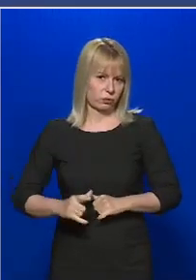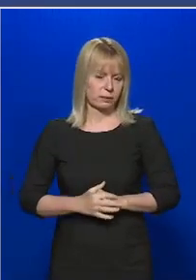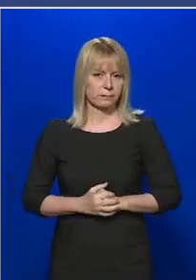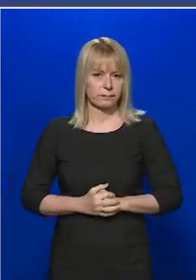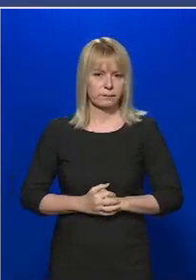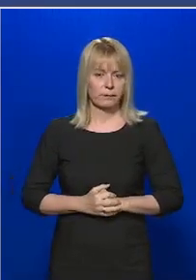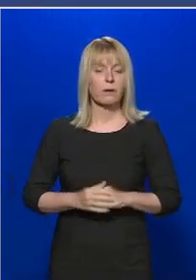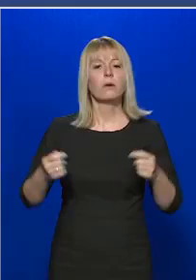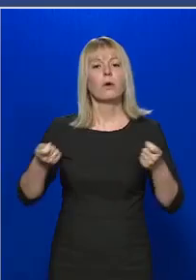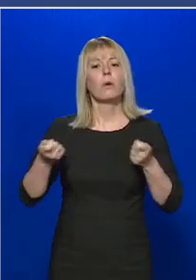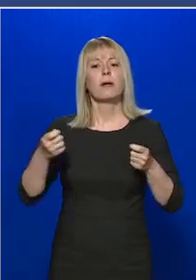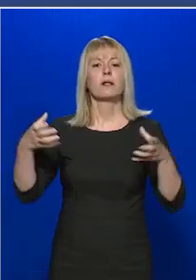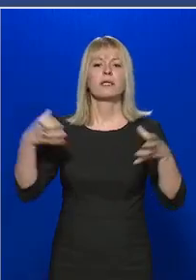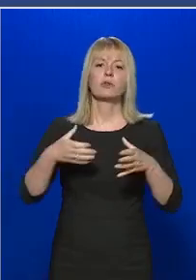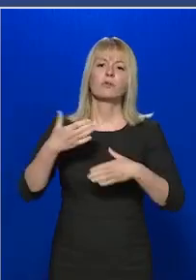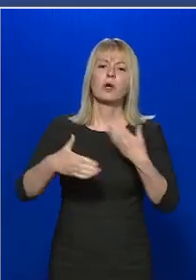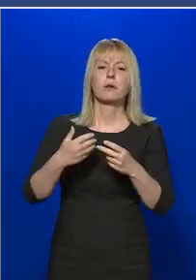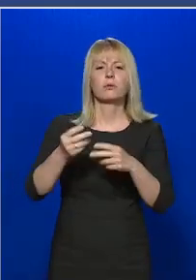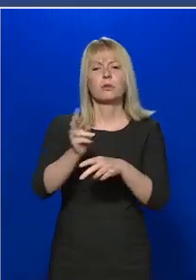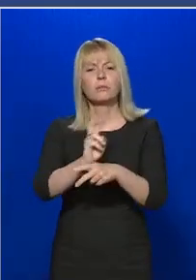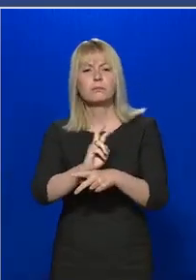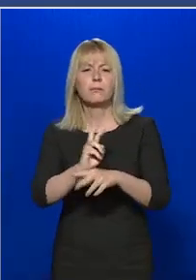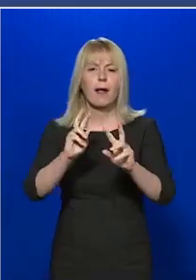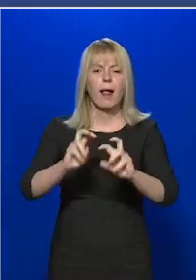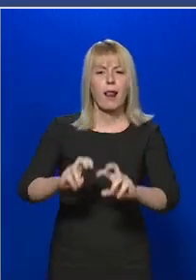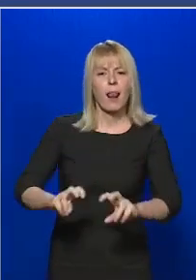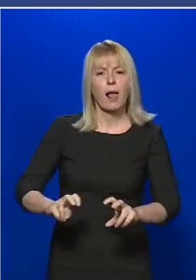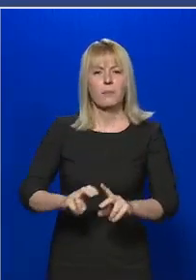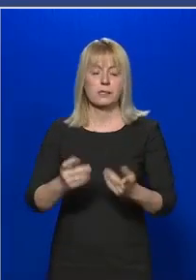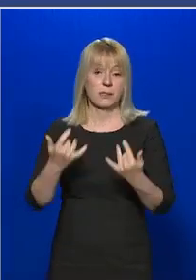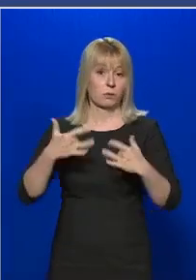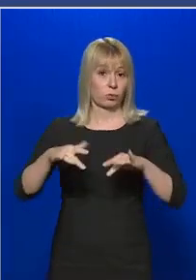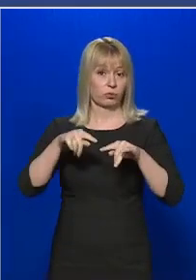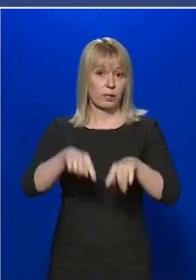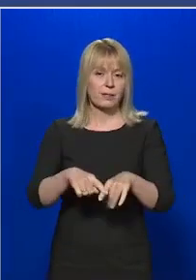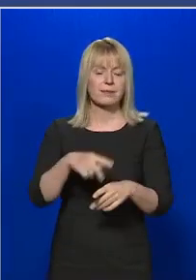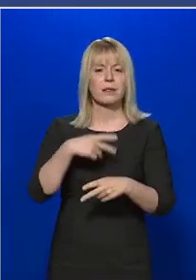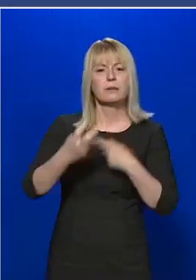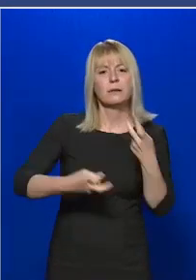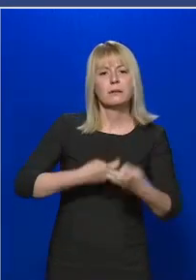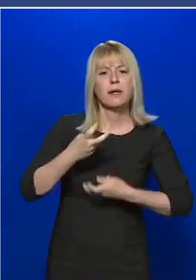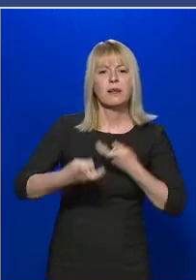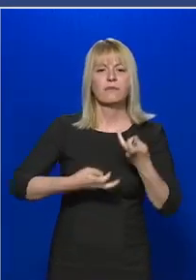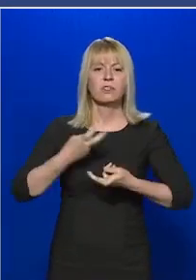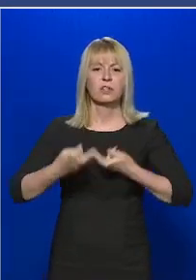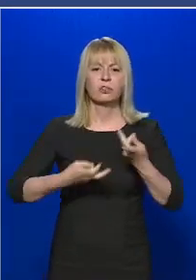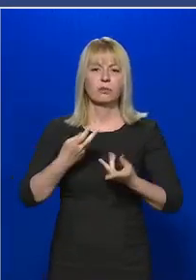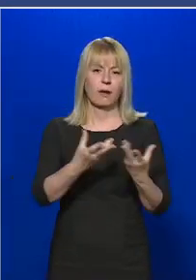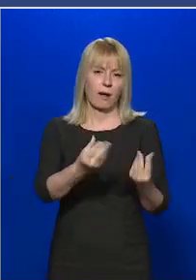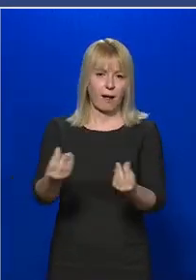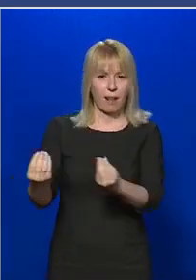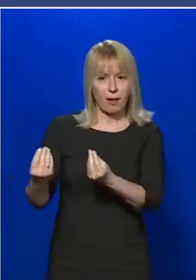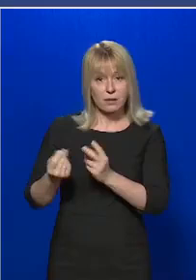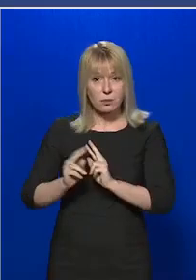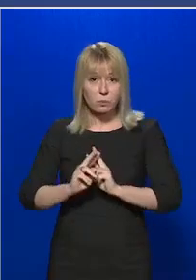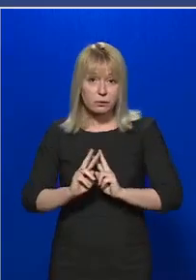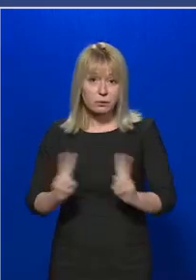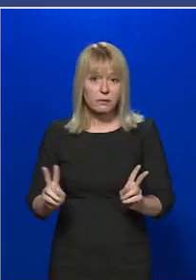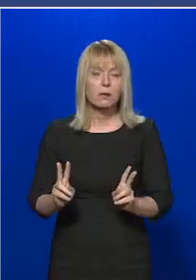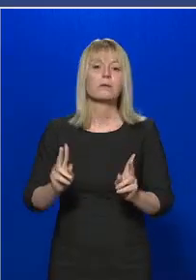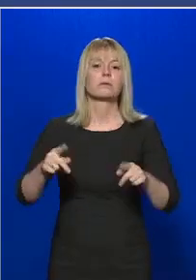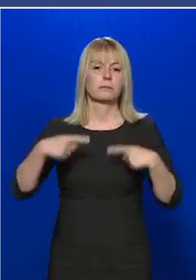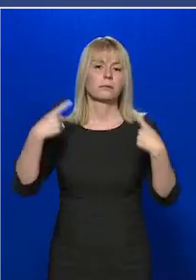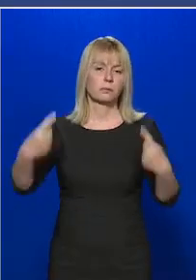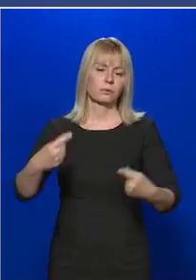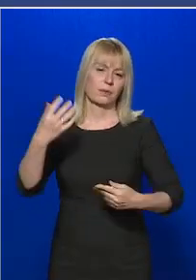Az Operatív Törzs folyamatosan elemzi és értékeli a kialakult helyzetet, megvizsgálja a rendelkezésre álló eszközeinket, majd